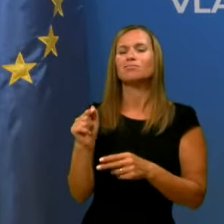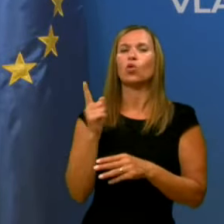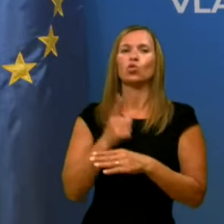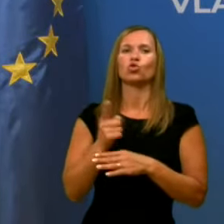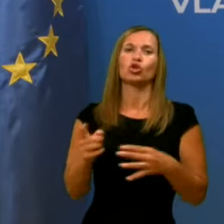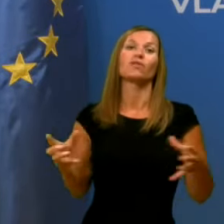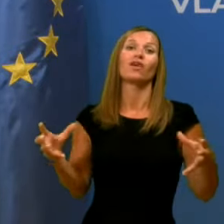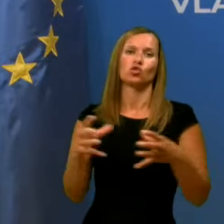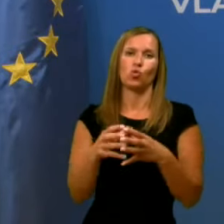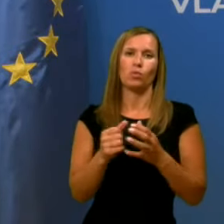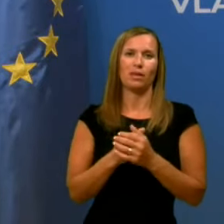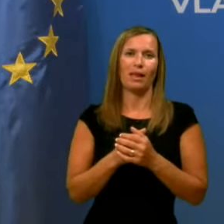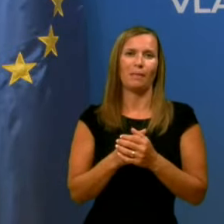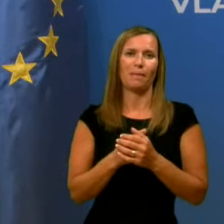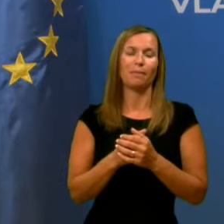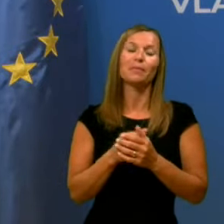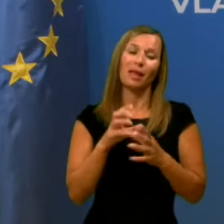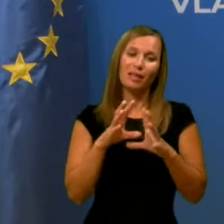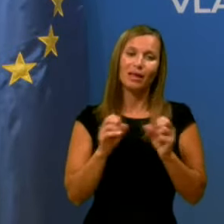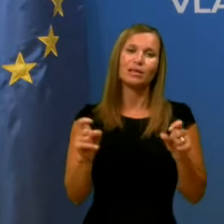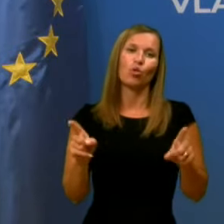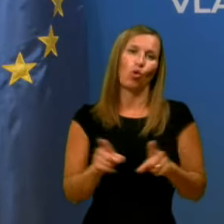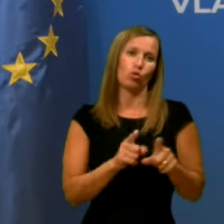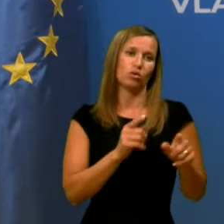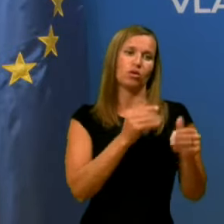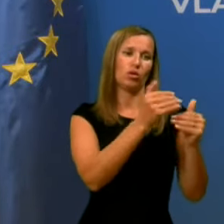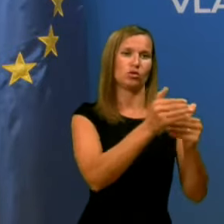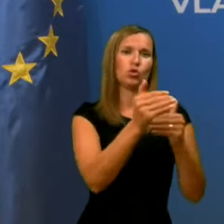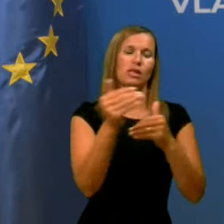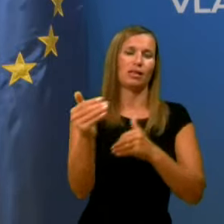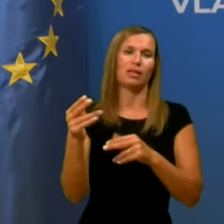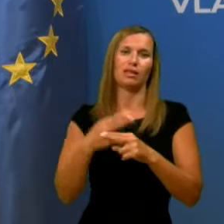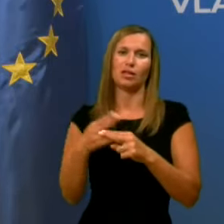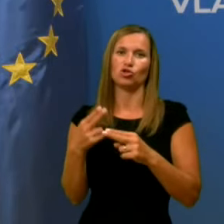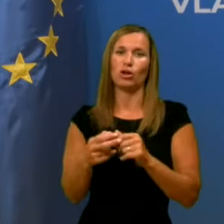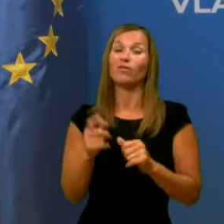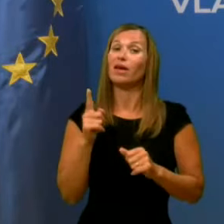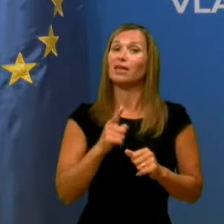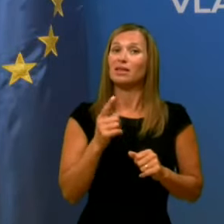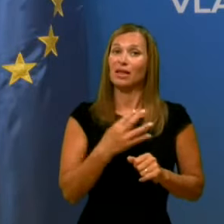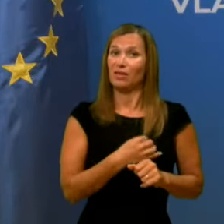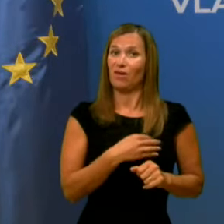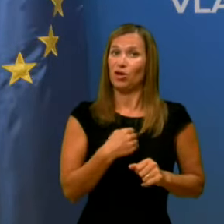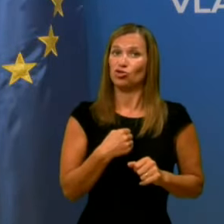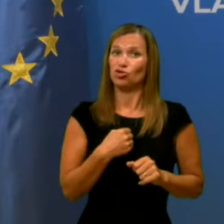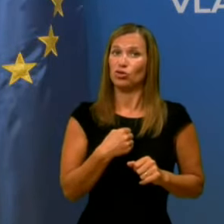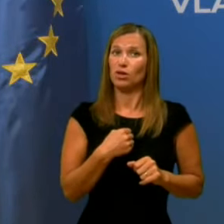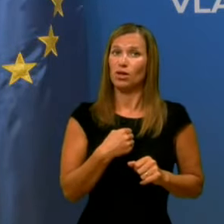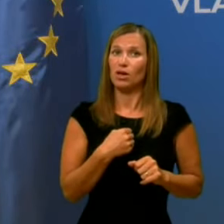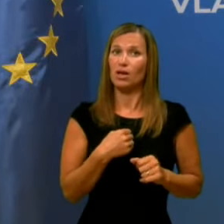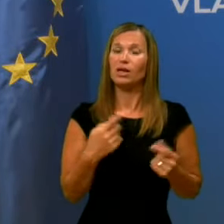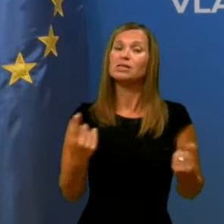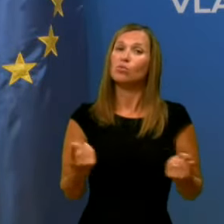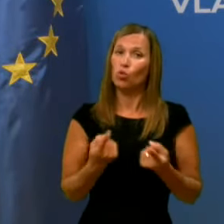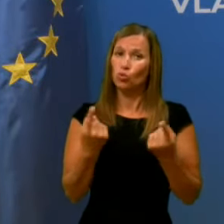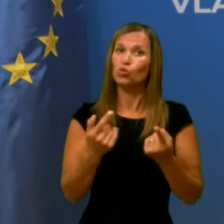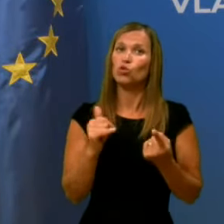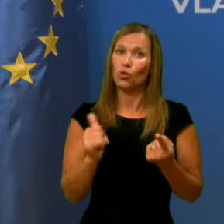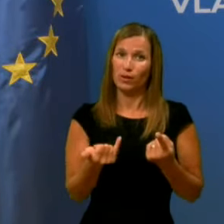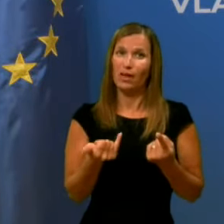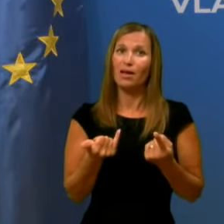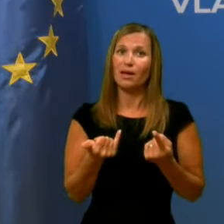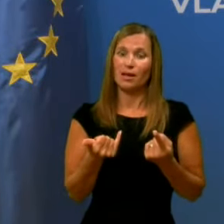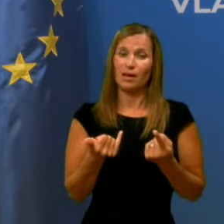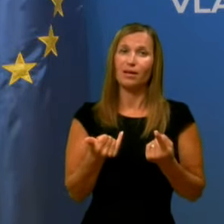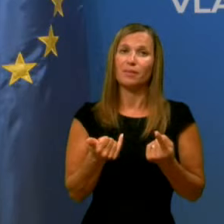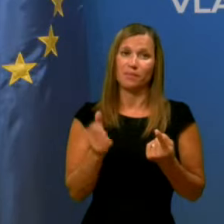reagiramo, kot reagirajo ostale države. In Hrvaška konkretno v spodbudnost vodaj je na eni